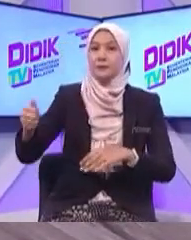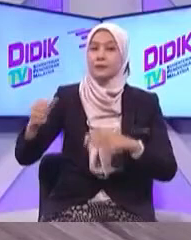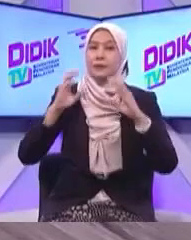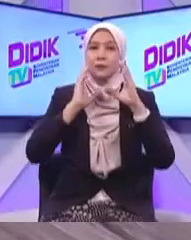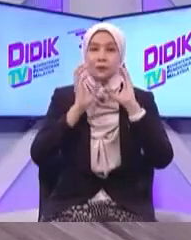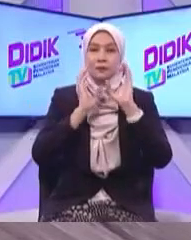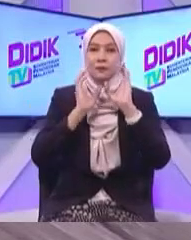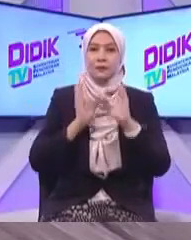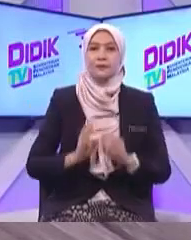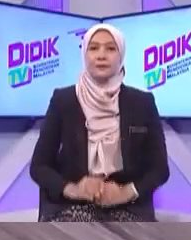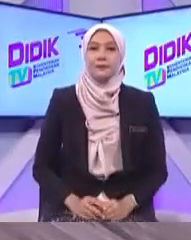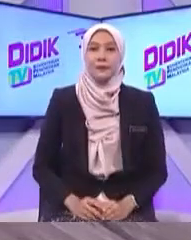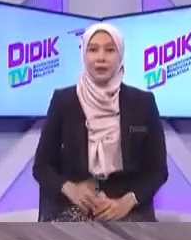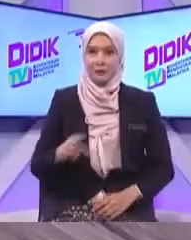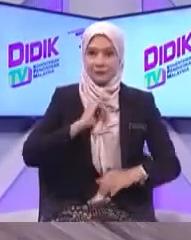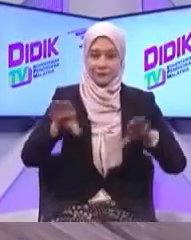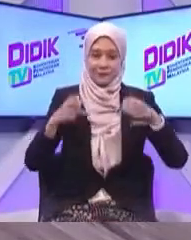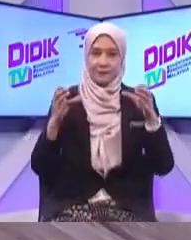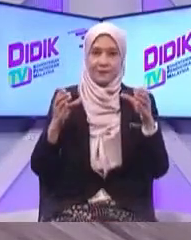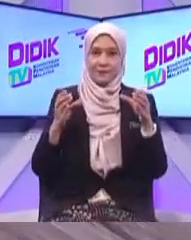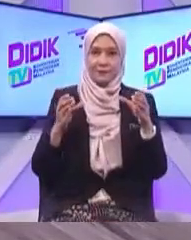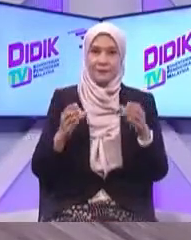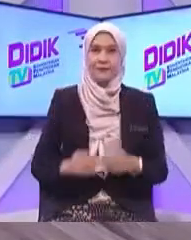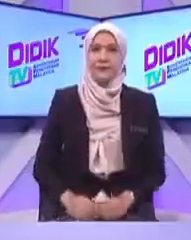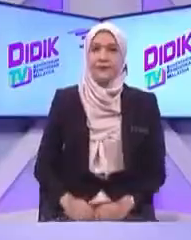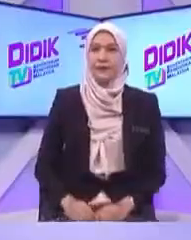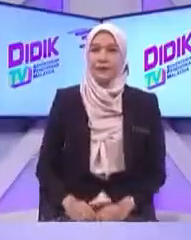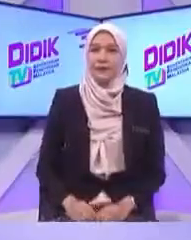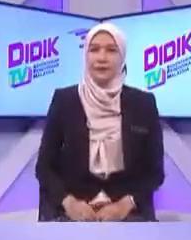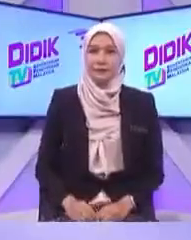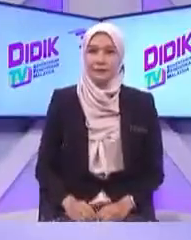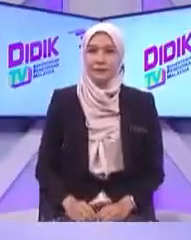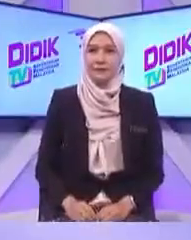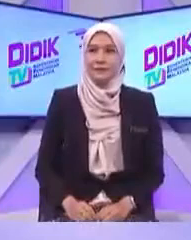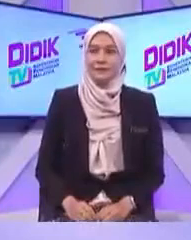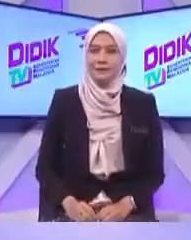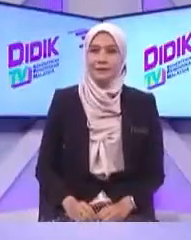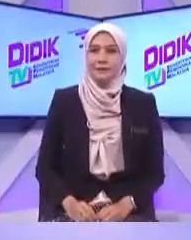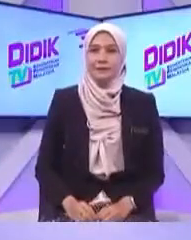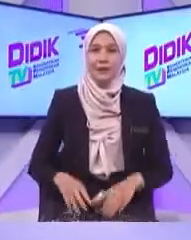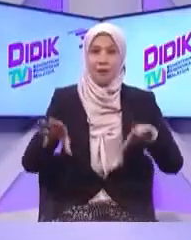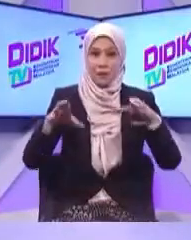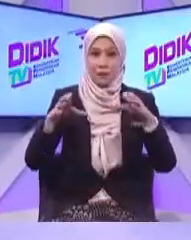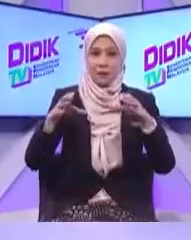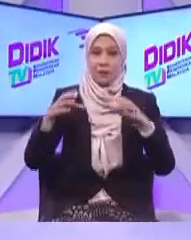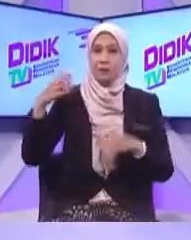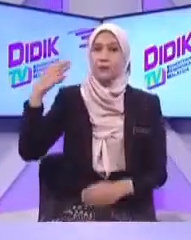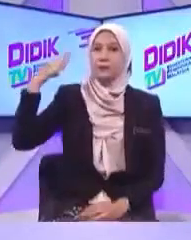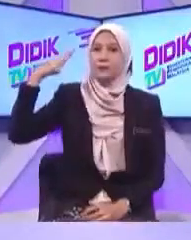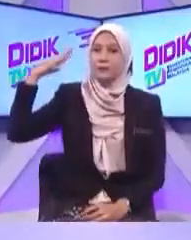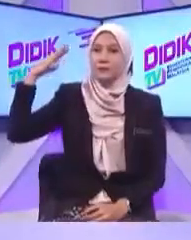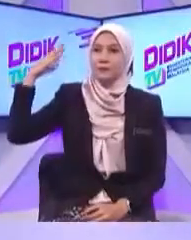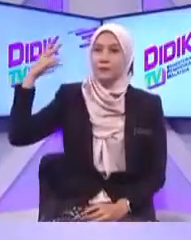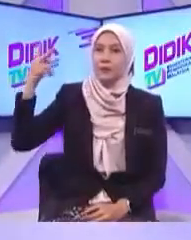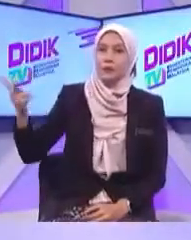tu Tak Ifan nak cuba dulu Boleh silakan Kalau Cikgu buat bunyi kuat Ifan macam mana Mungkin lagi kuat Tak boleh pun Cikgu